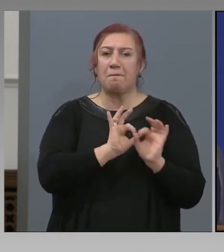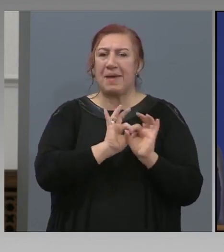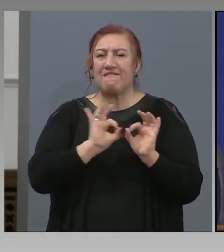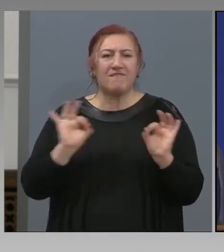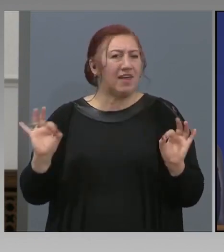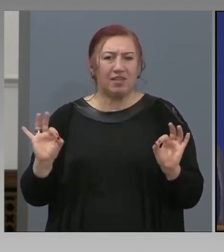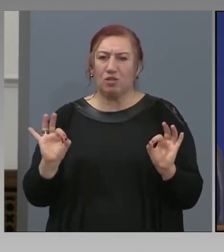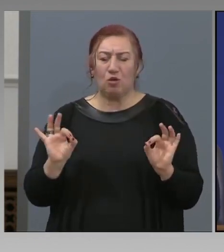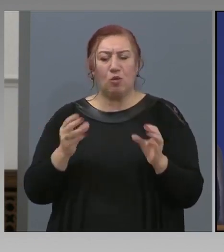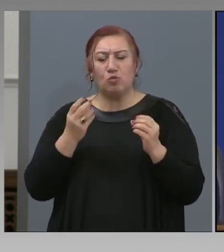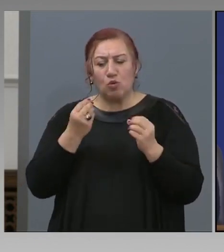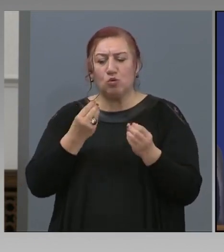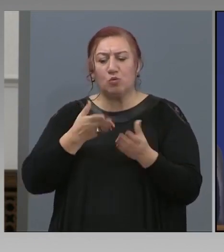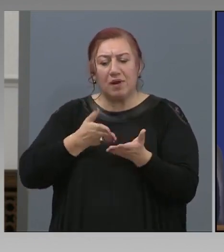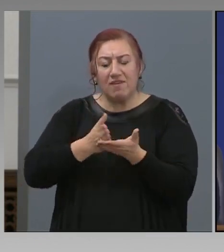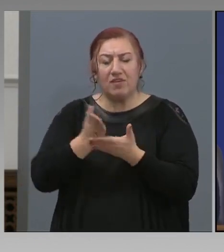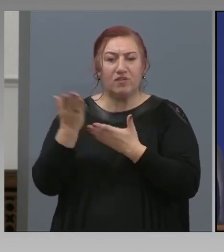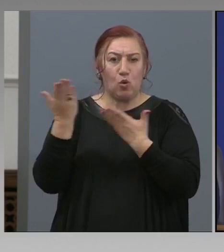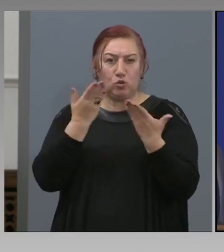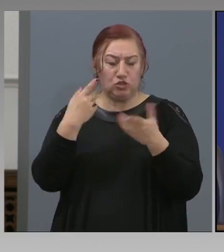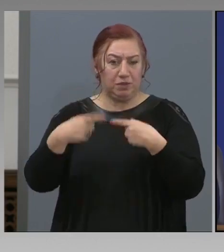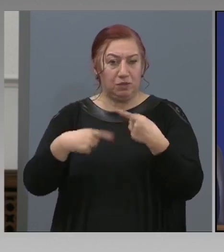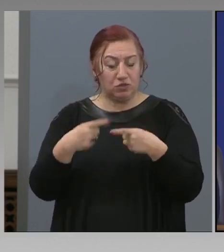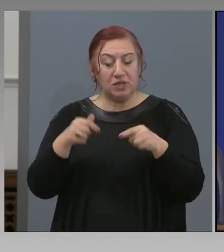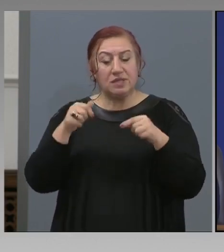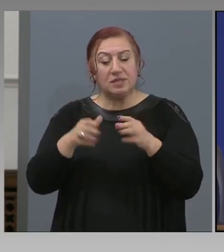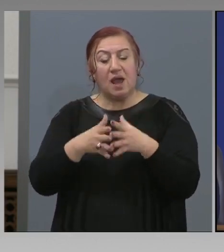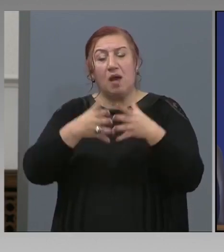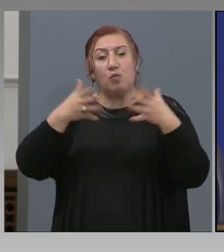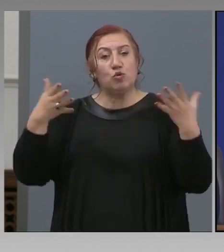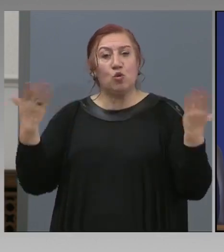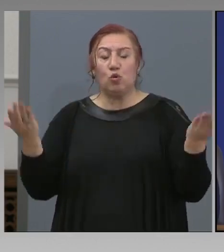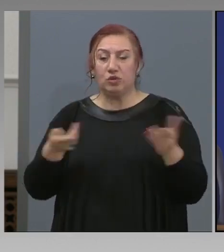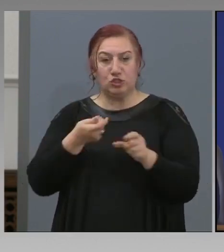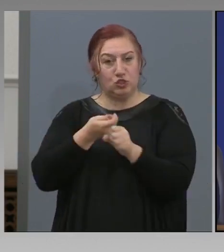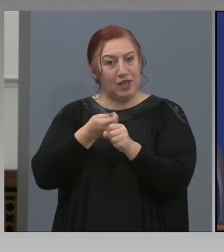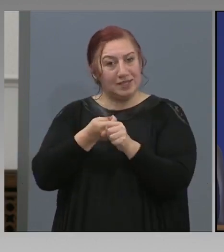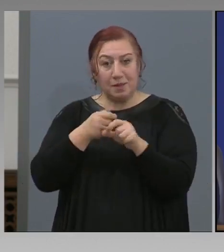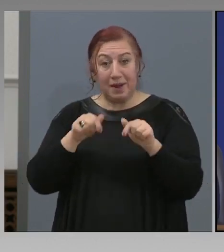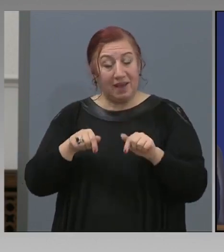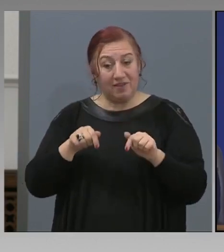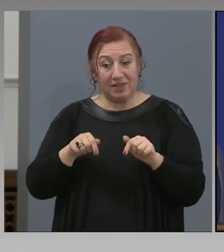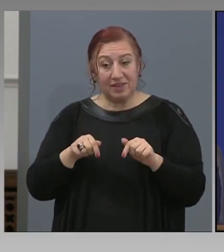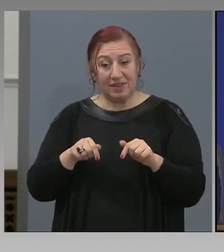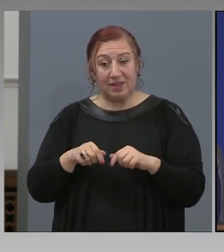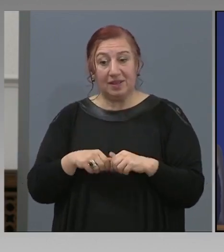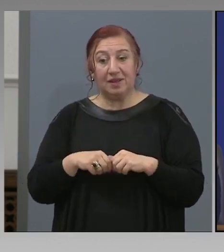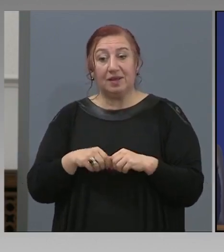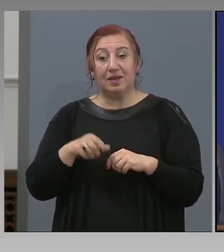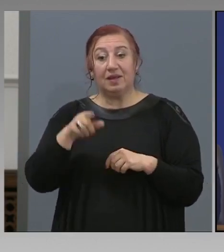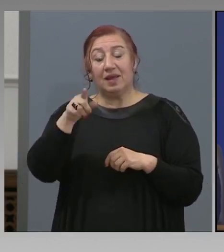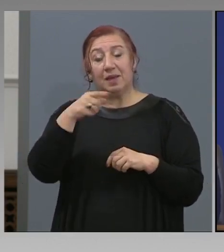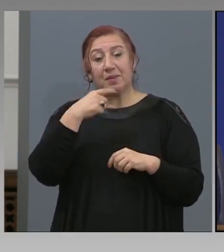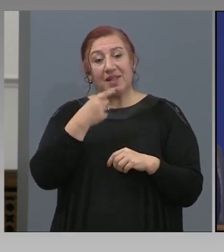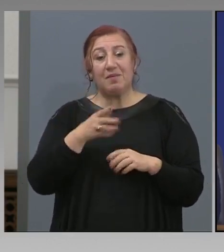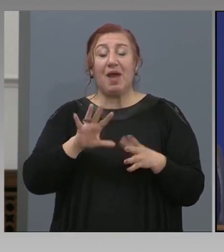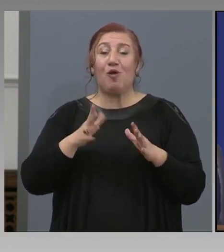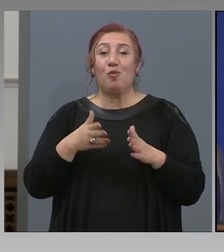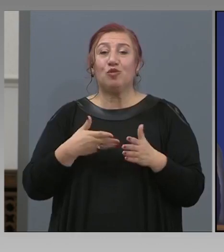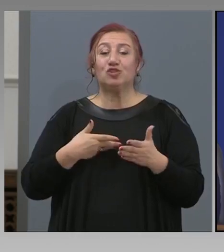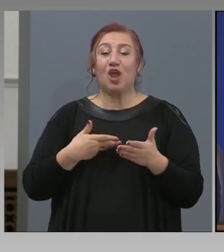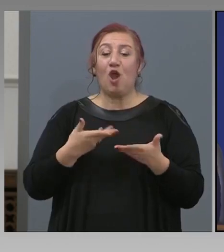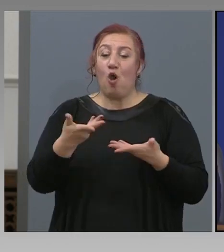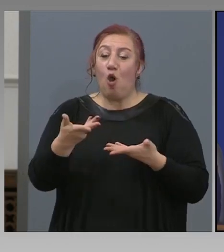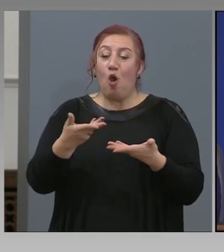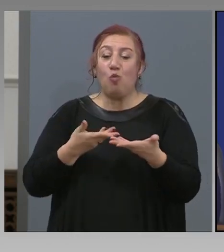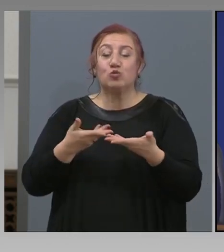Така, че доста неща сега се правят. Ако може обслужването на гражданите да влезе към